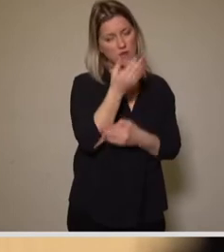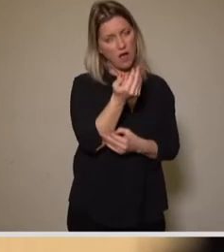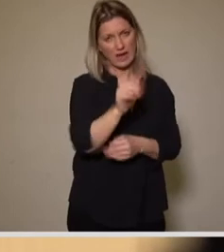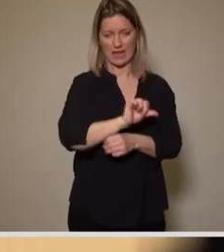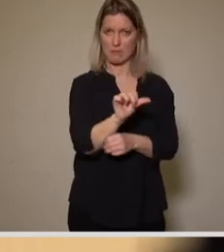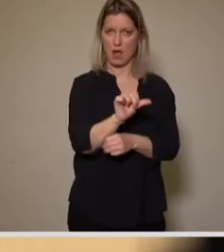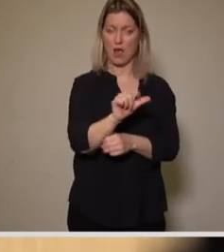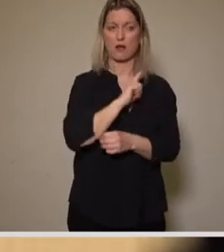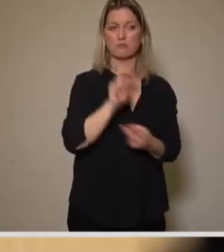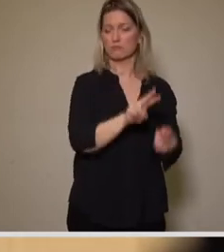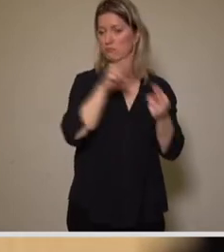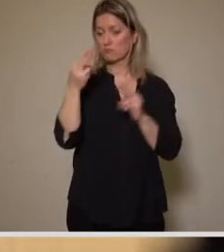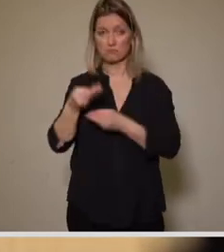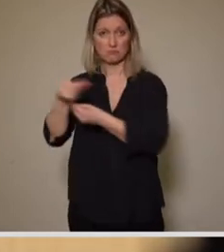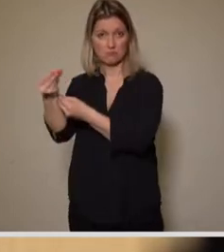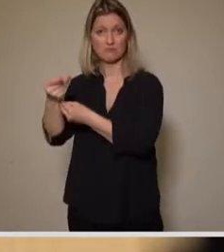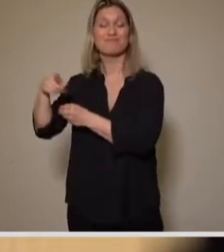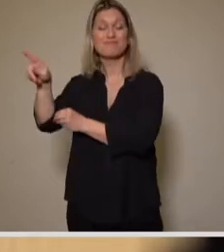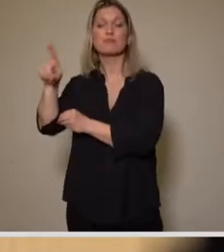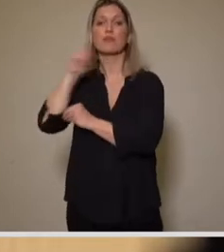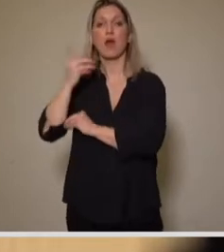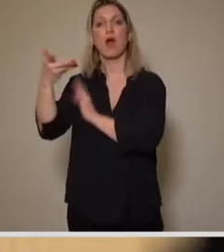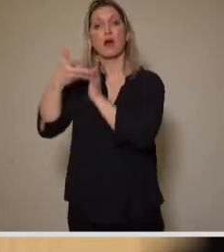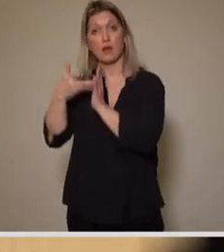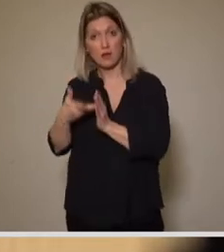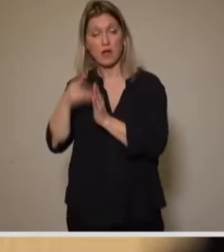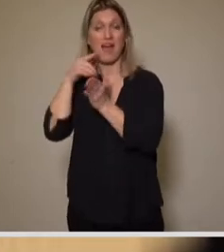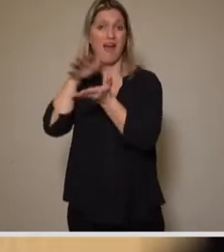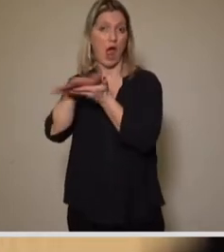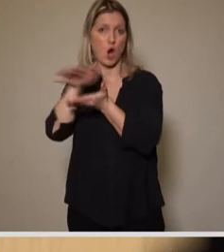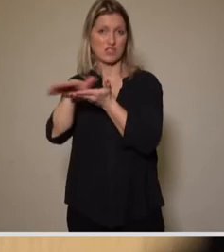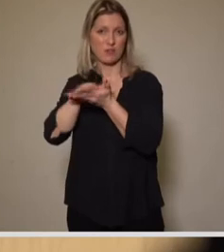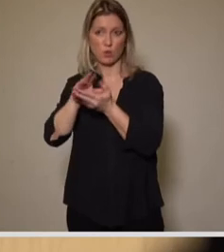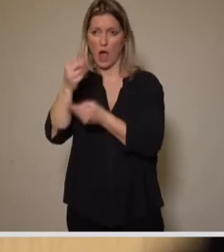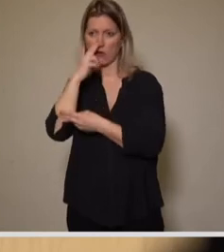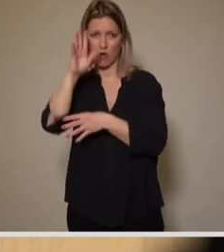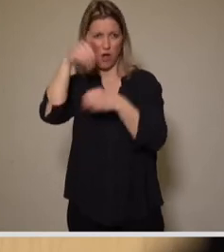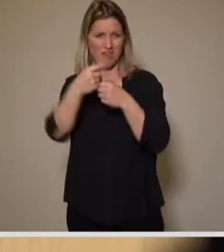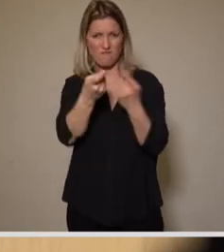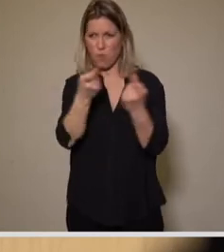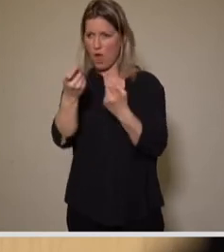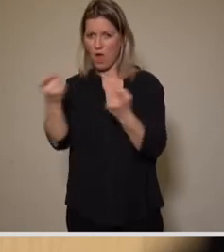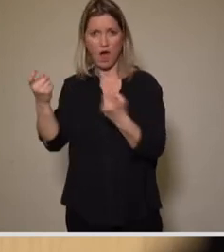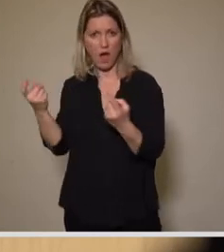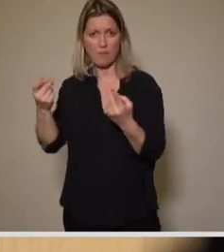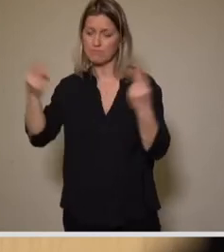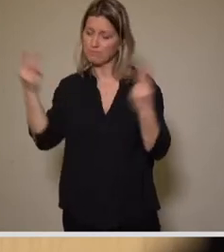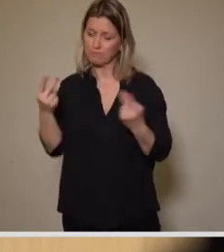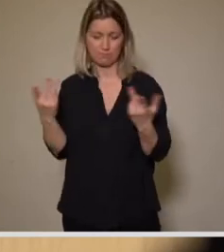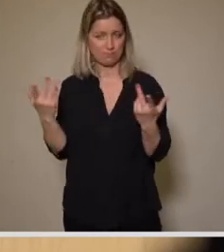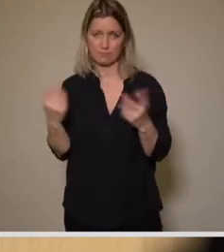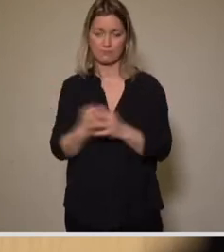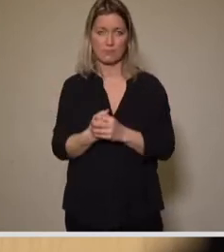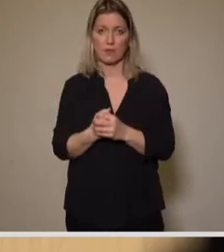bieten diese Daten aufgrund ihrer Heterogenität indes jedoch nicht. Zudem fällt es